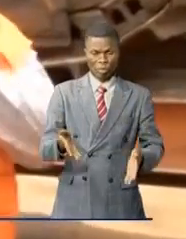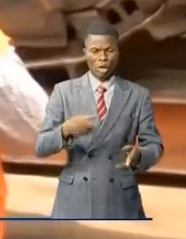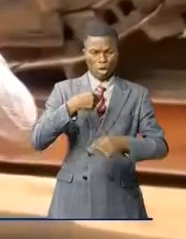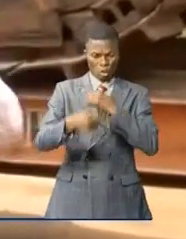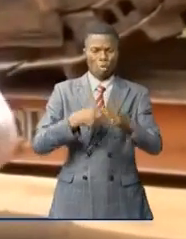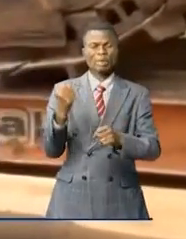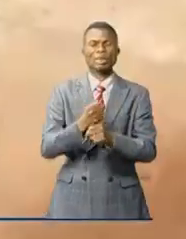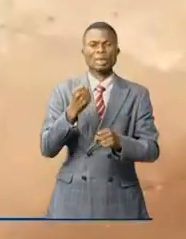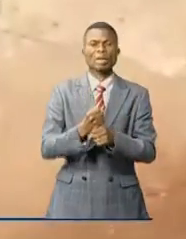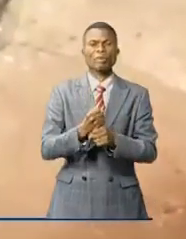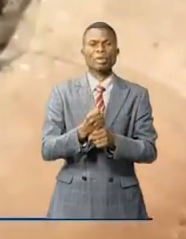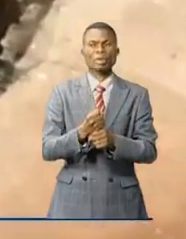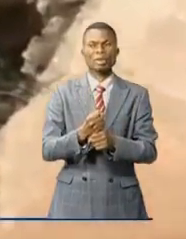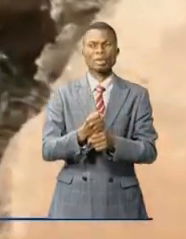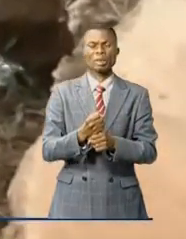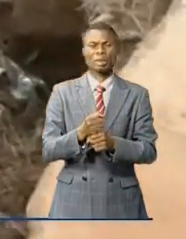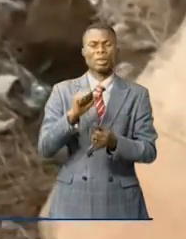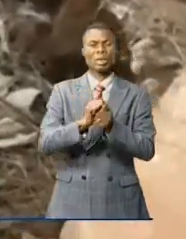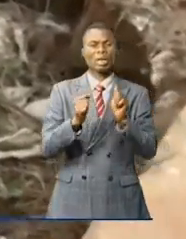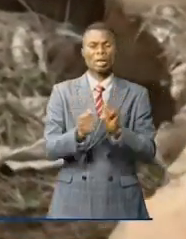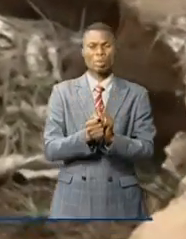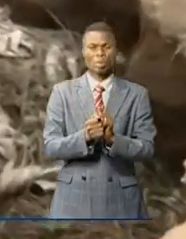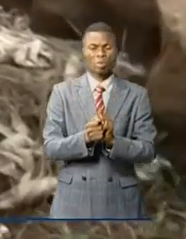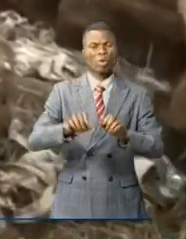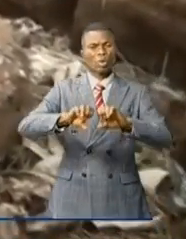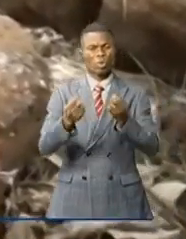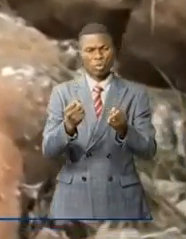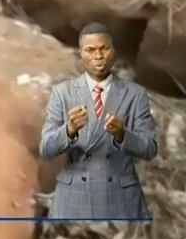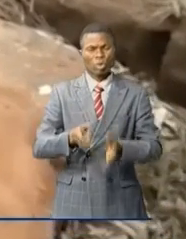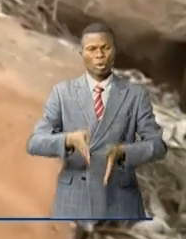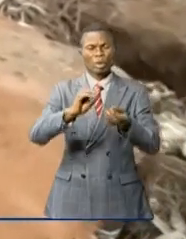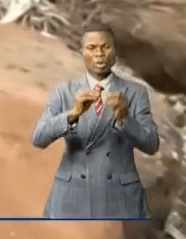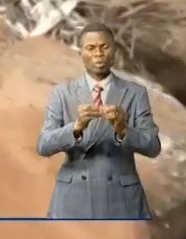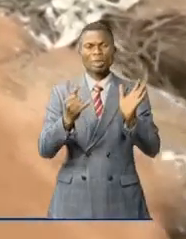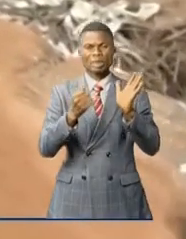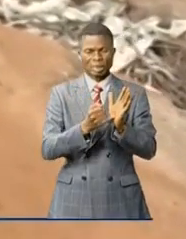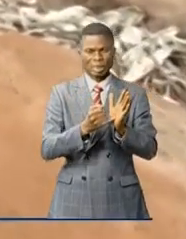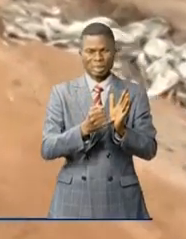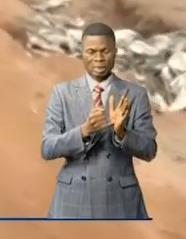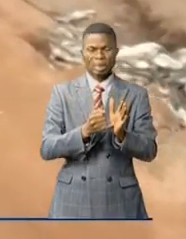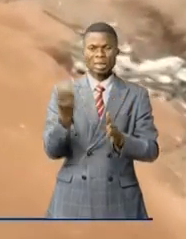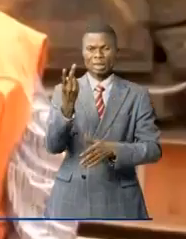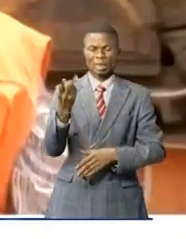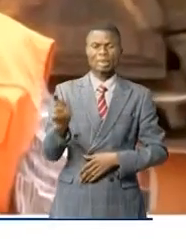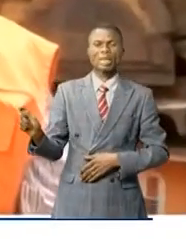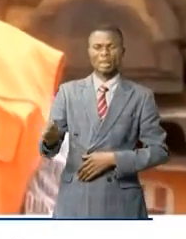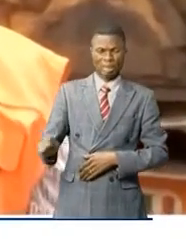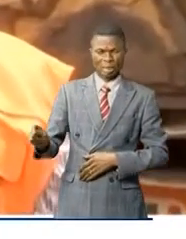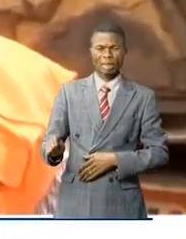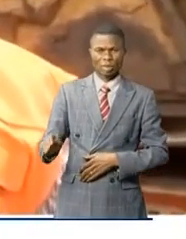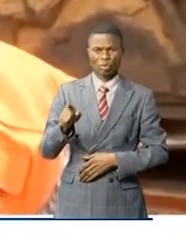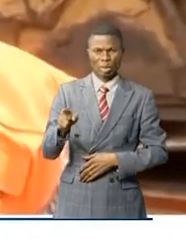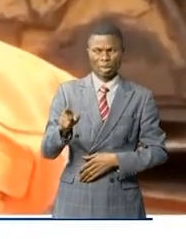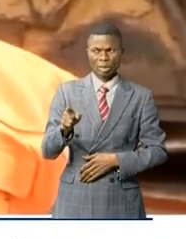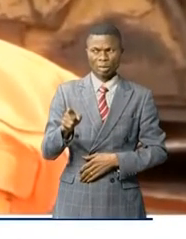lancer les travaux de suppression des bourbiers sur la RN6 axe Lissala-Boundouki sur